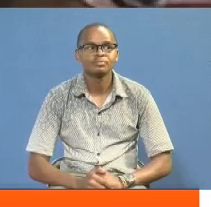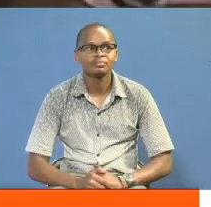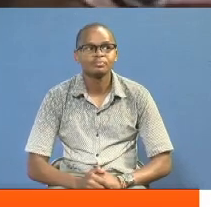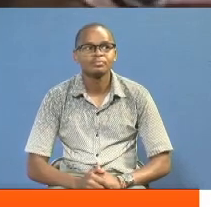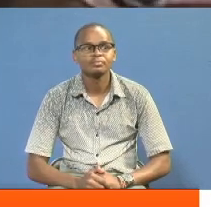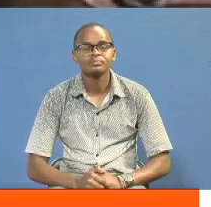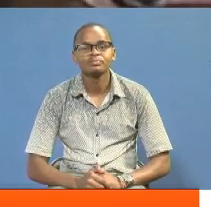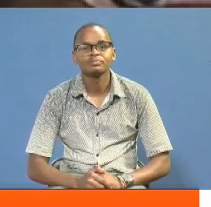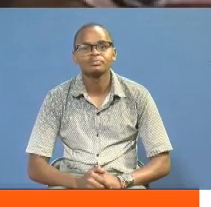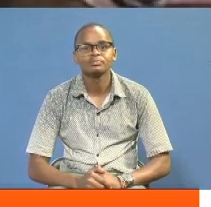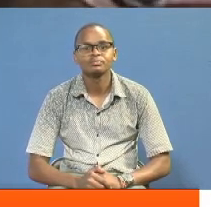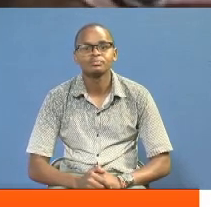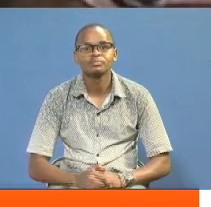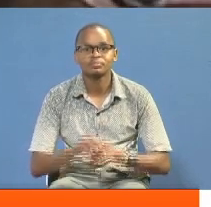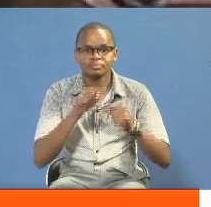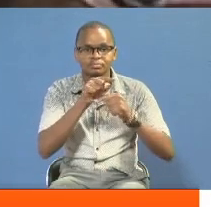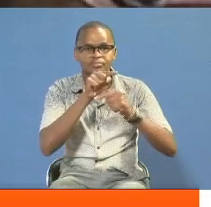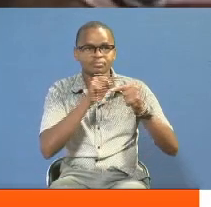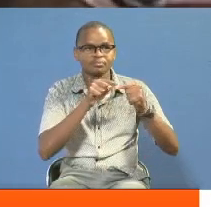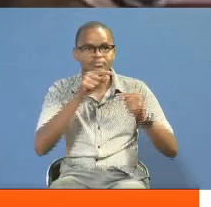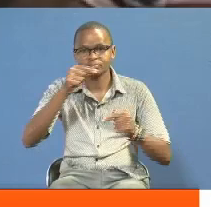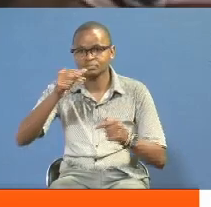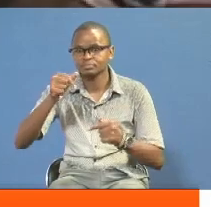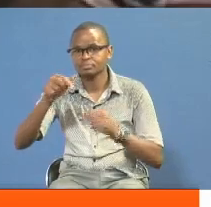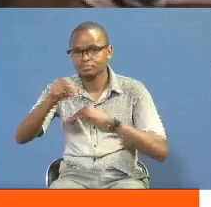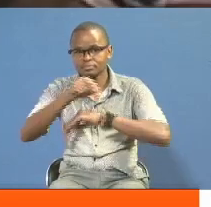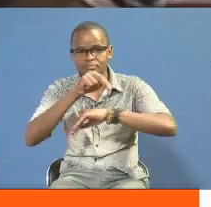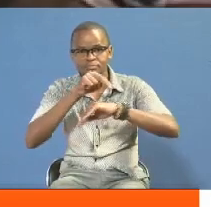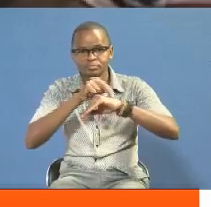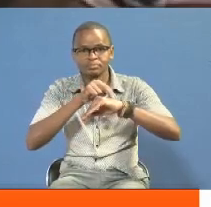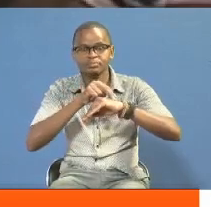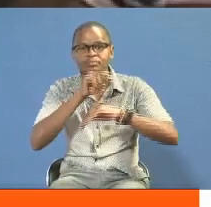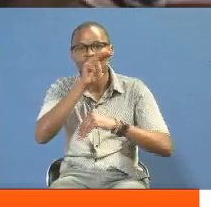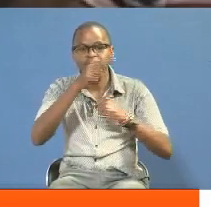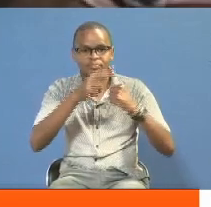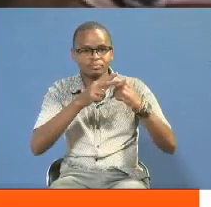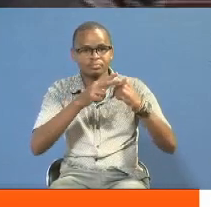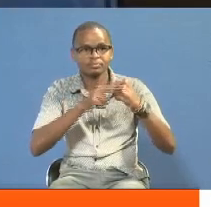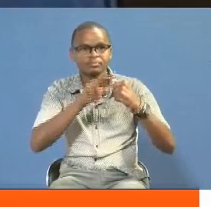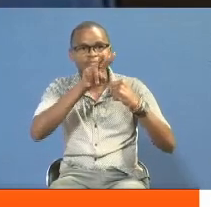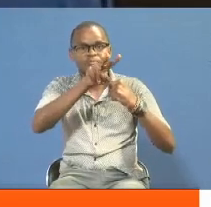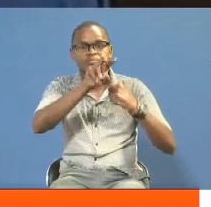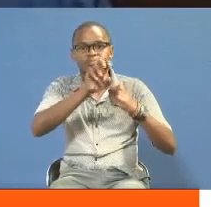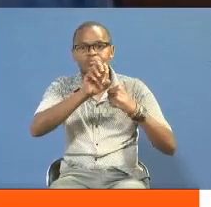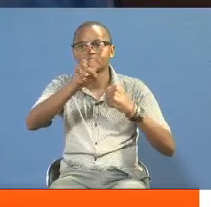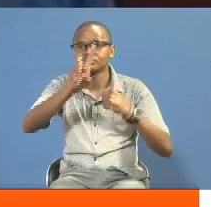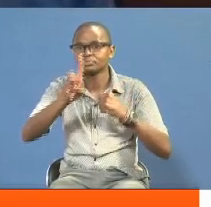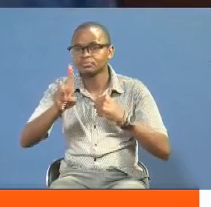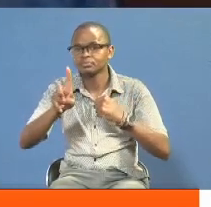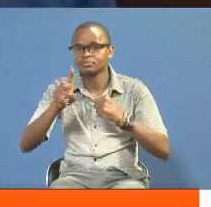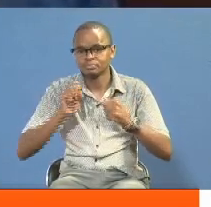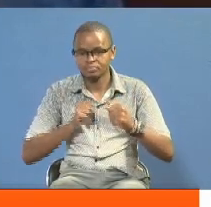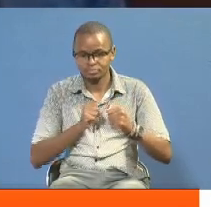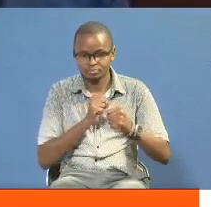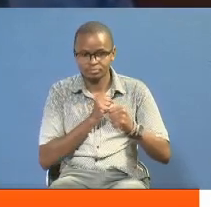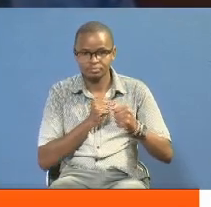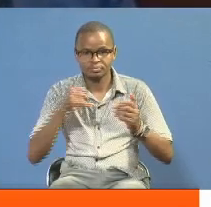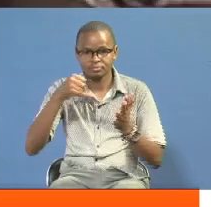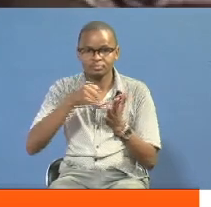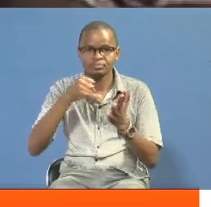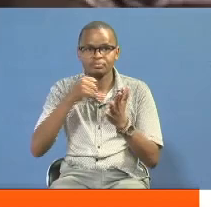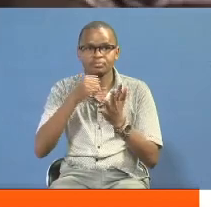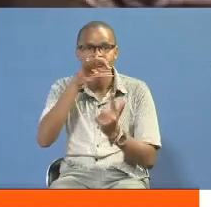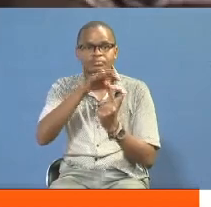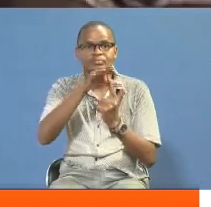Ora number 4, the division of revenue bill, national assembly bills number 7 of 2020 Bunge la senetili jumuika kwenye